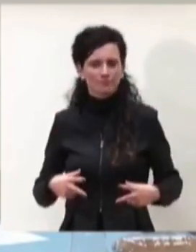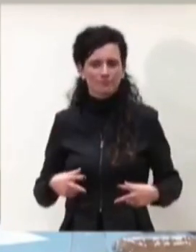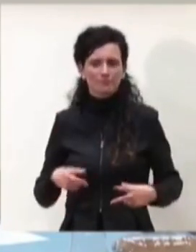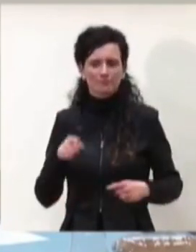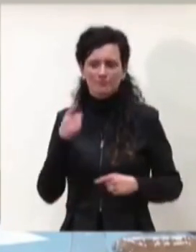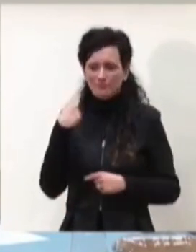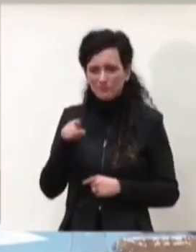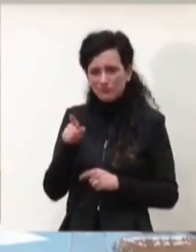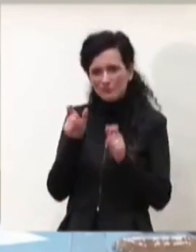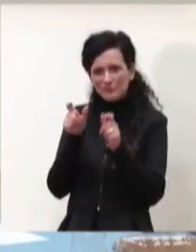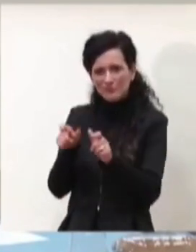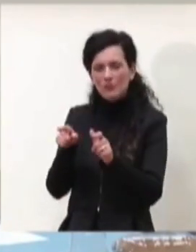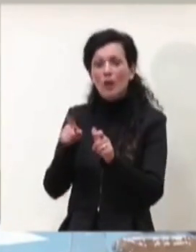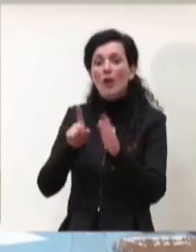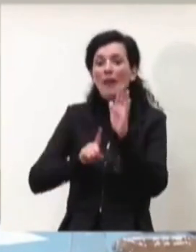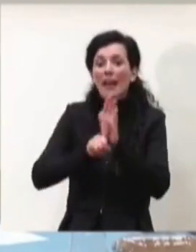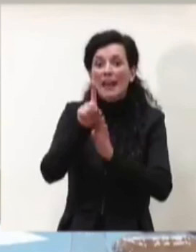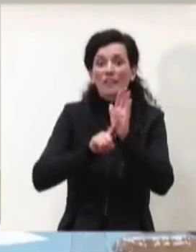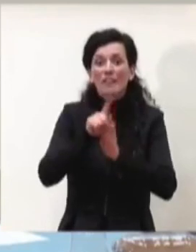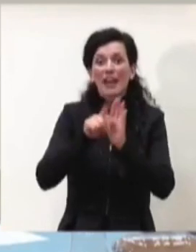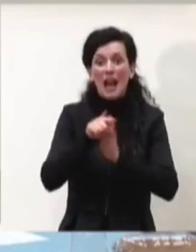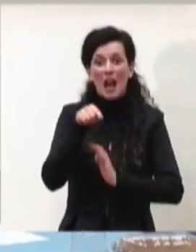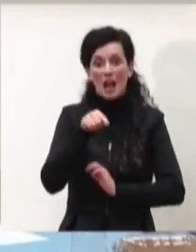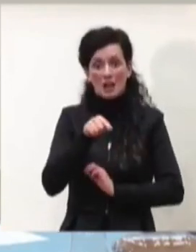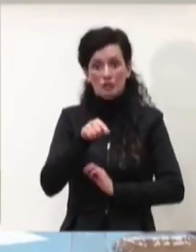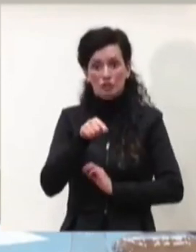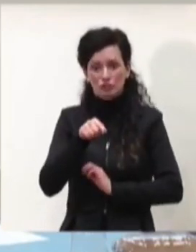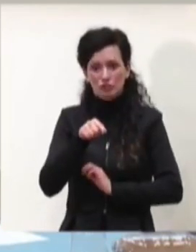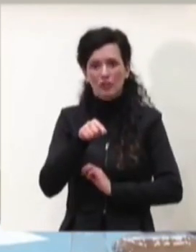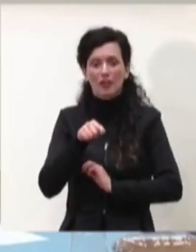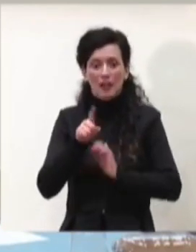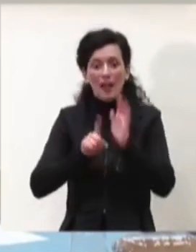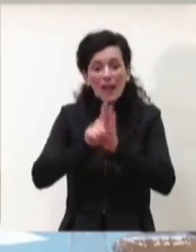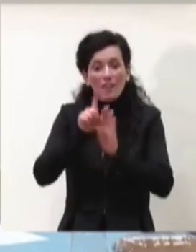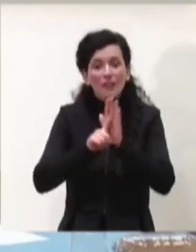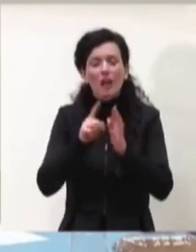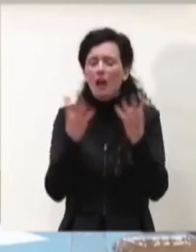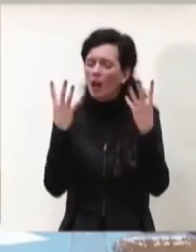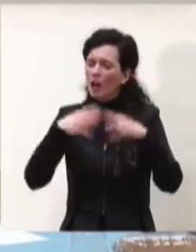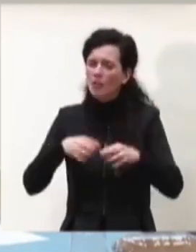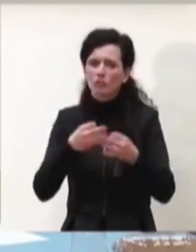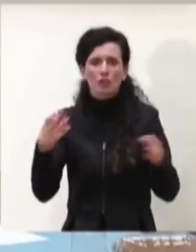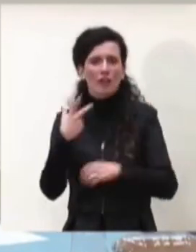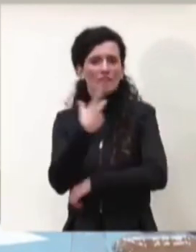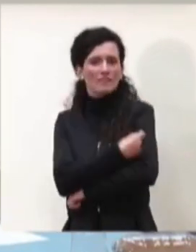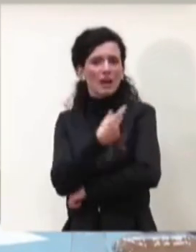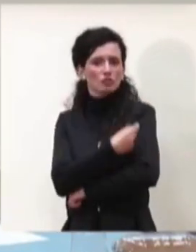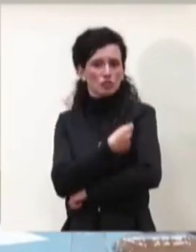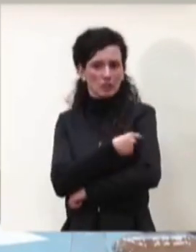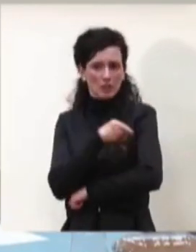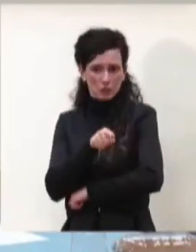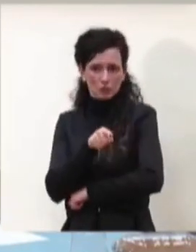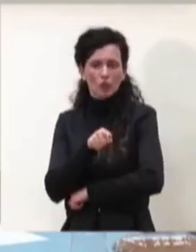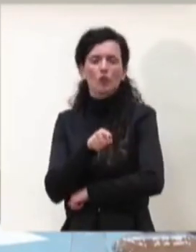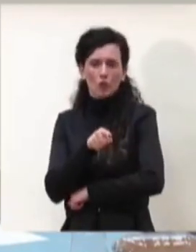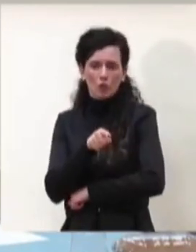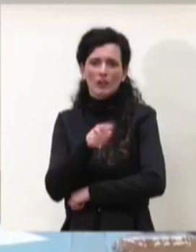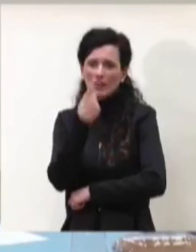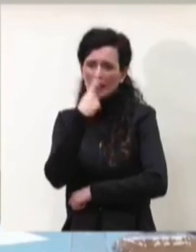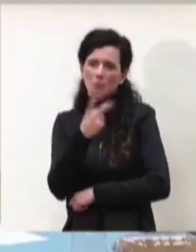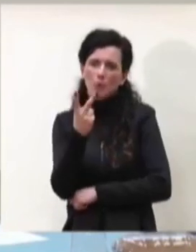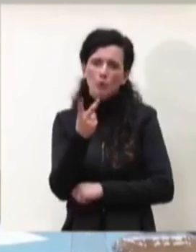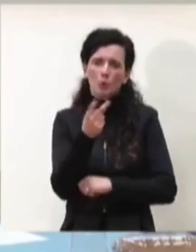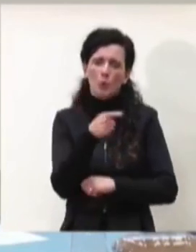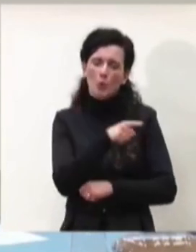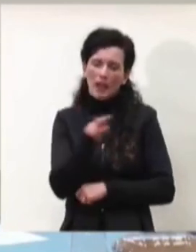riguarda l'efficacia delle vaccinazioni e delle due piattaforme e